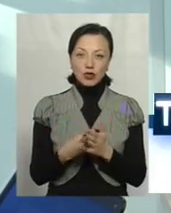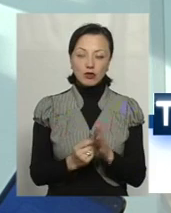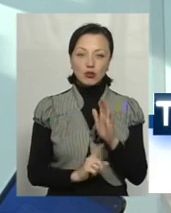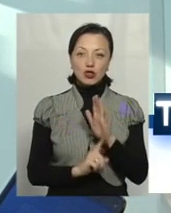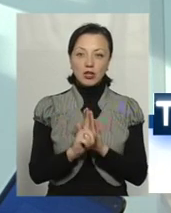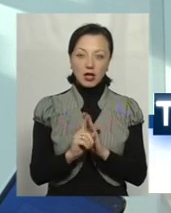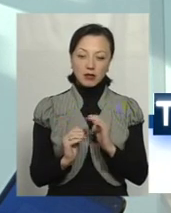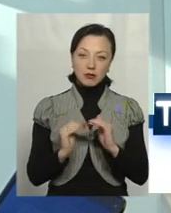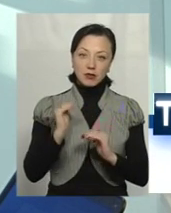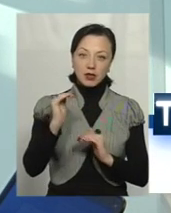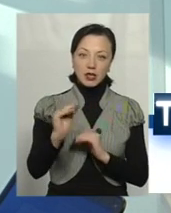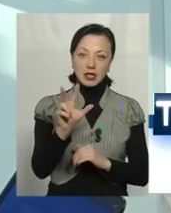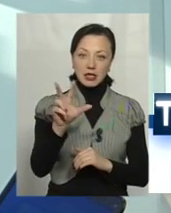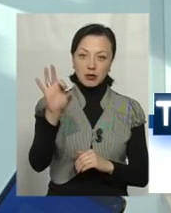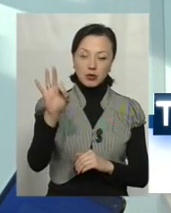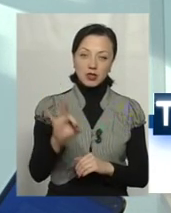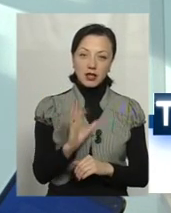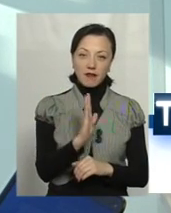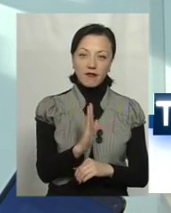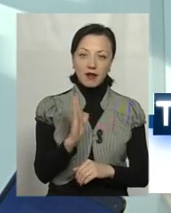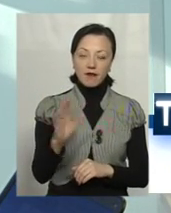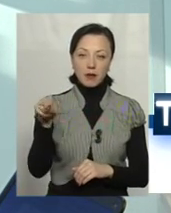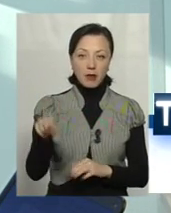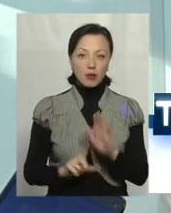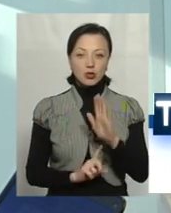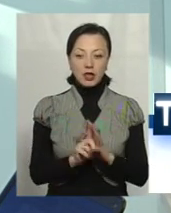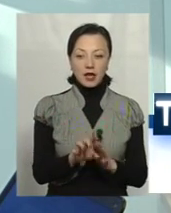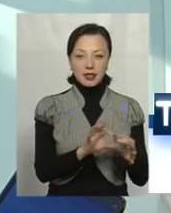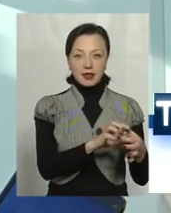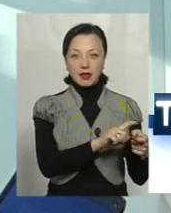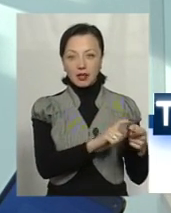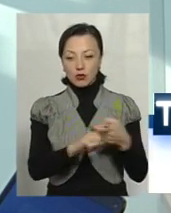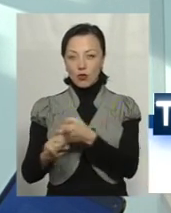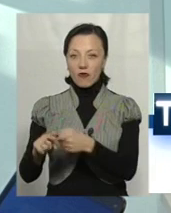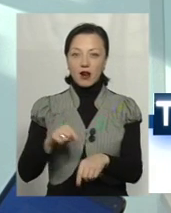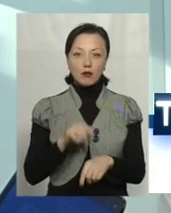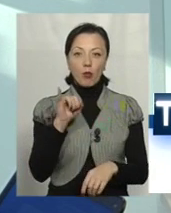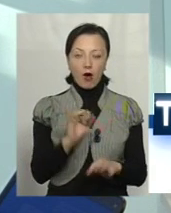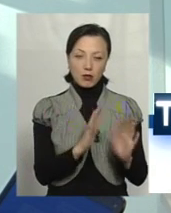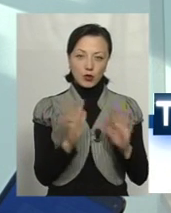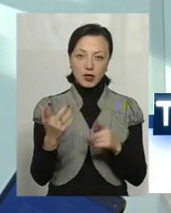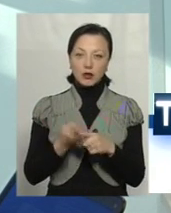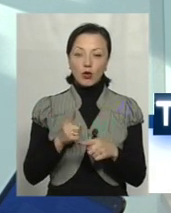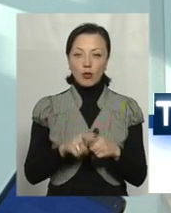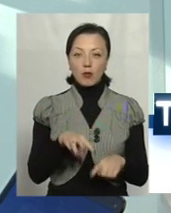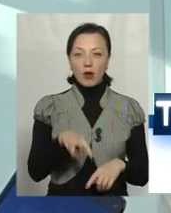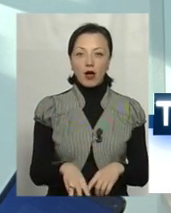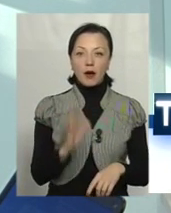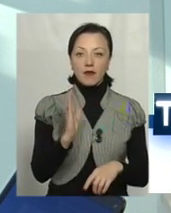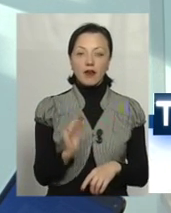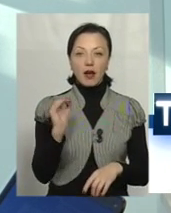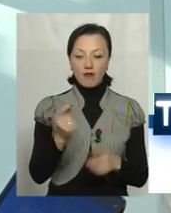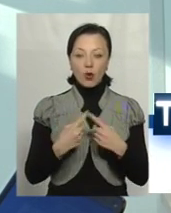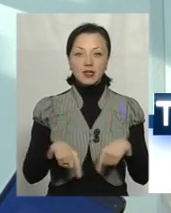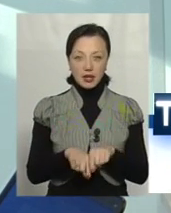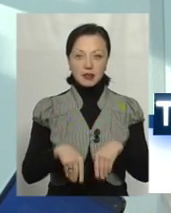починає лісти більше 3% ВВП, починається ланцюгова реакція дуже поганих подій. І тому МВФ, як організація,